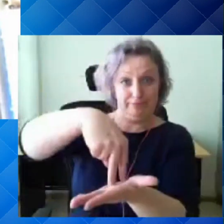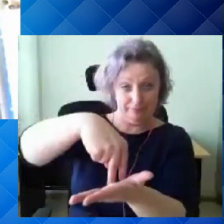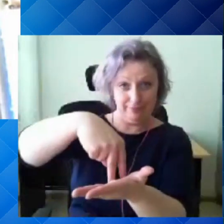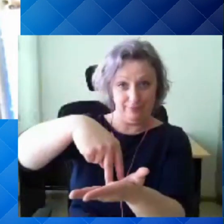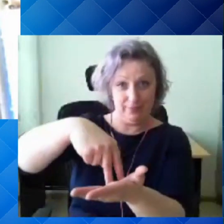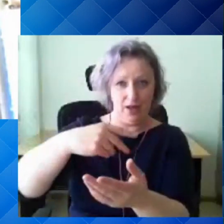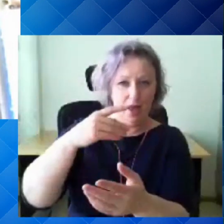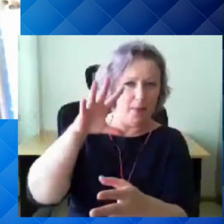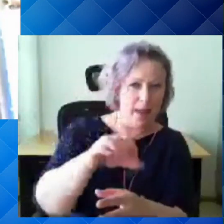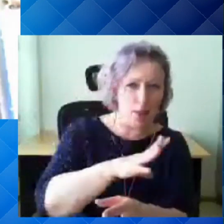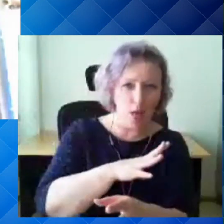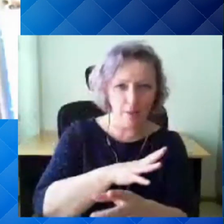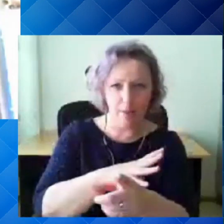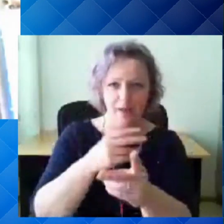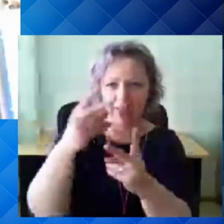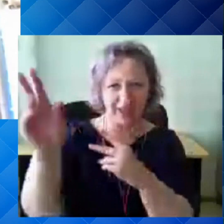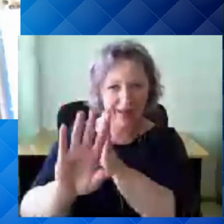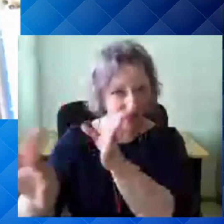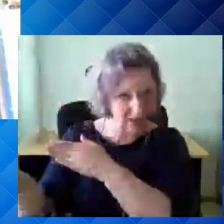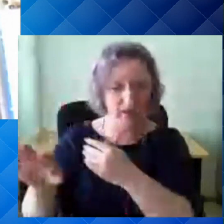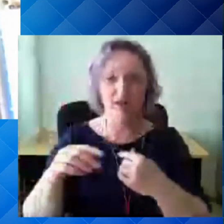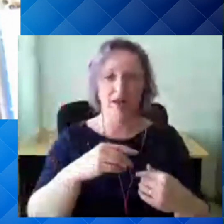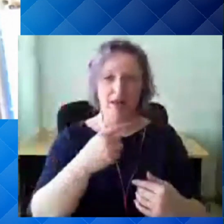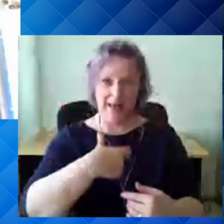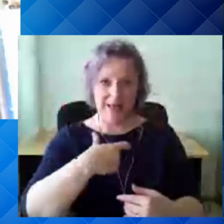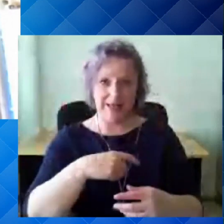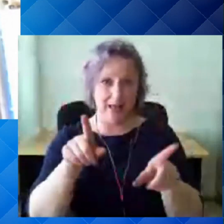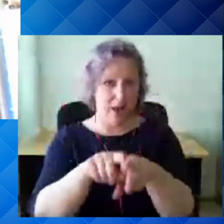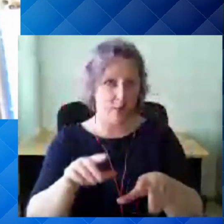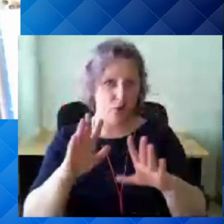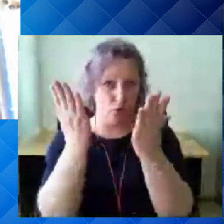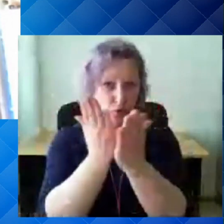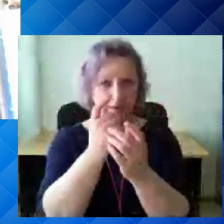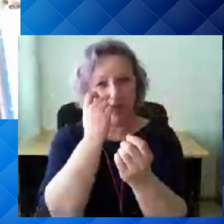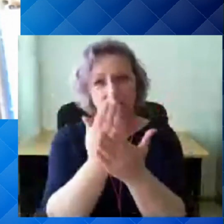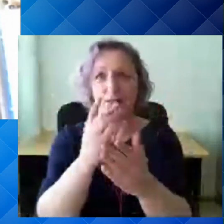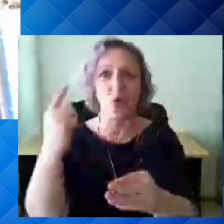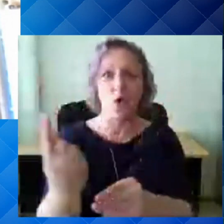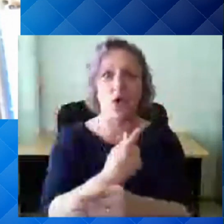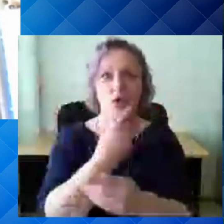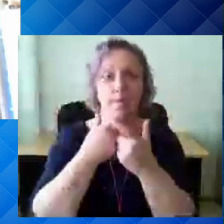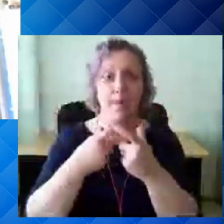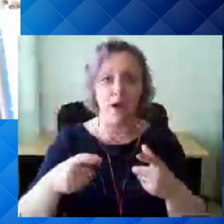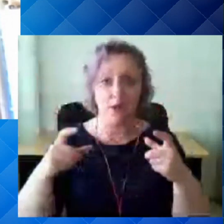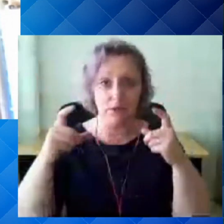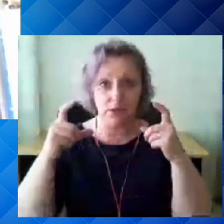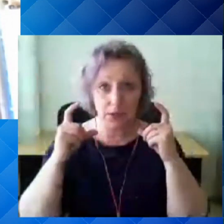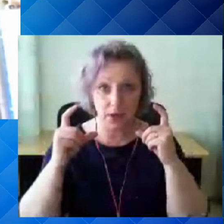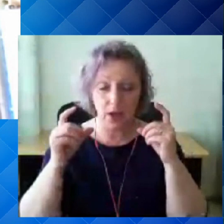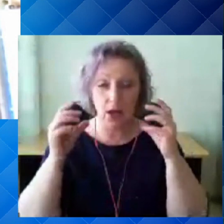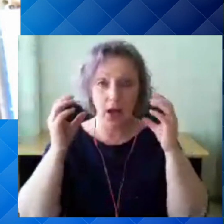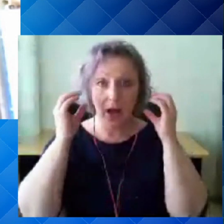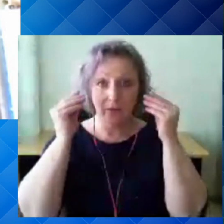noh, ma ei räägi teistest rääginud, et ka endal on juhtunud, et võtame selle näiteks ühekordse maski ja paneme sinna nii-öelda